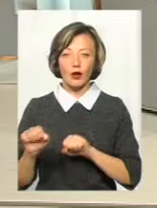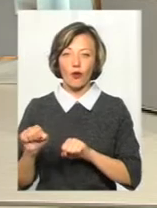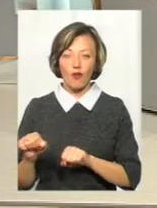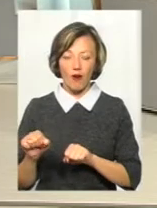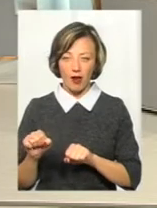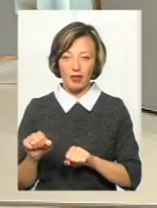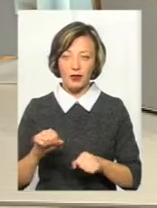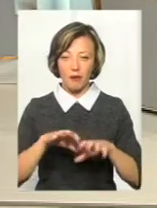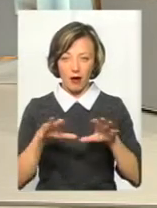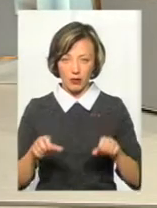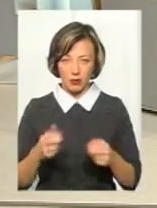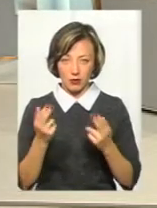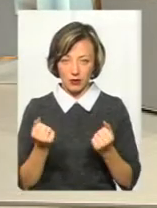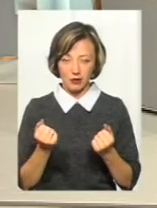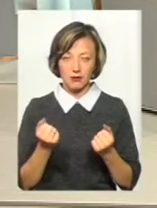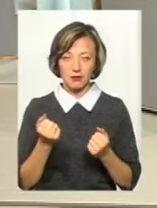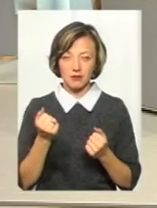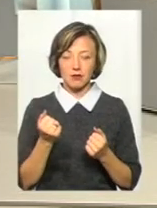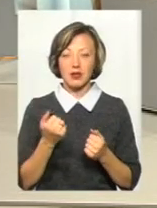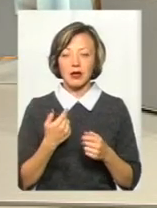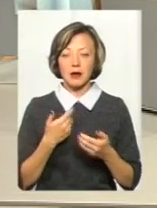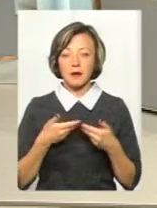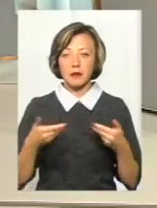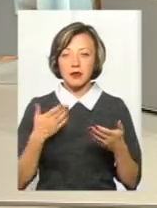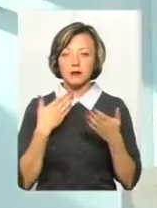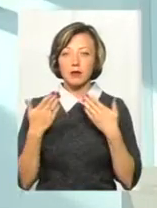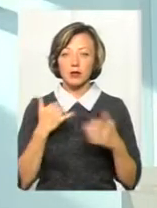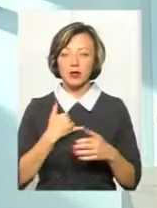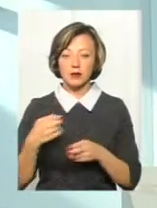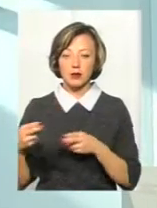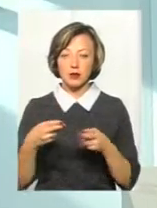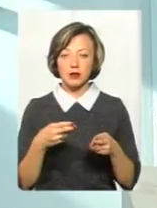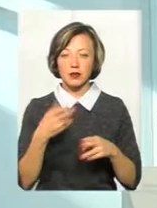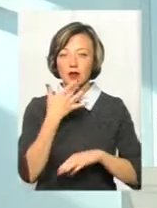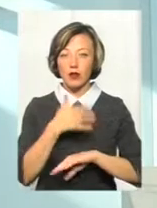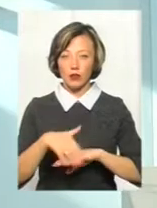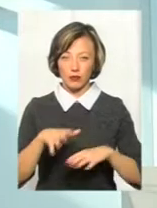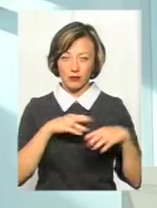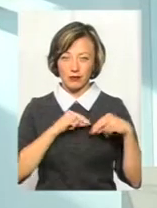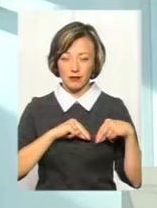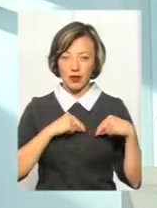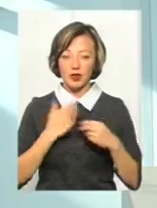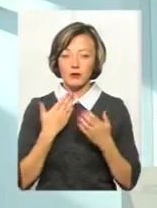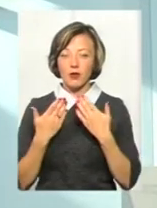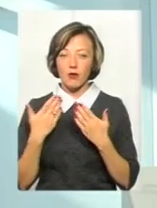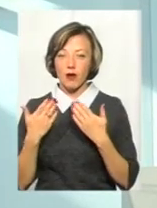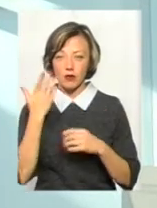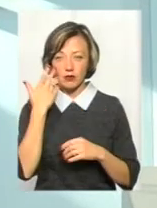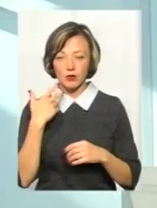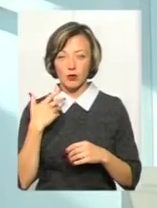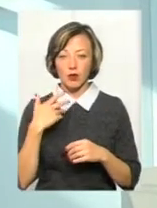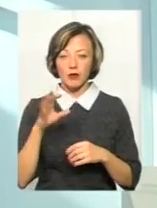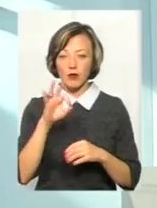майно, так? Ну так, ми спілкувалися, в нас приїжджали колеги з закордону, і ми спілкувалися, коли про